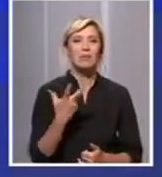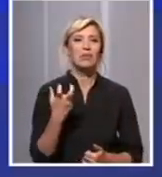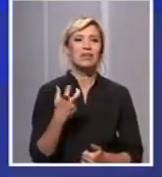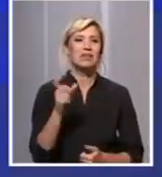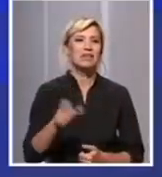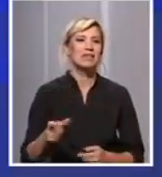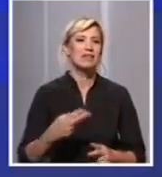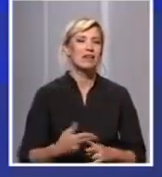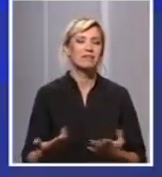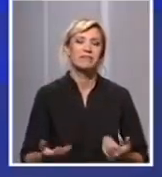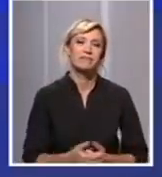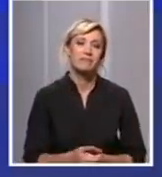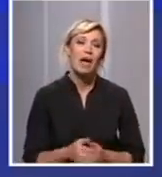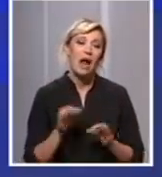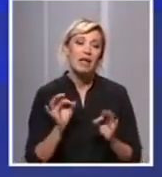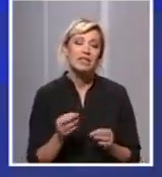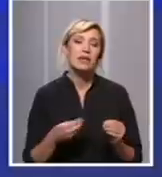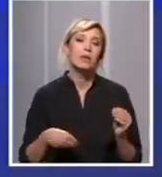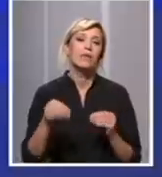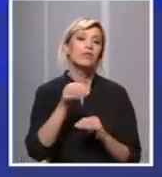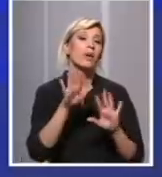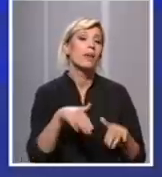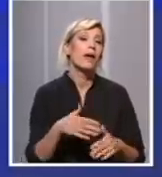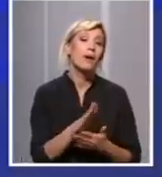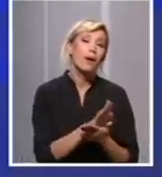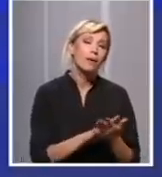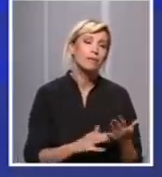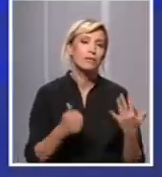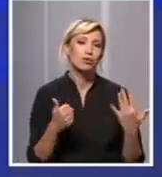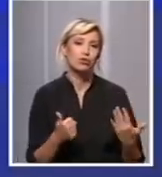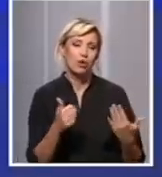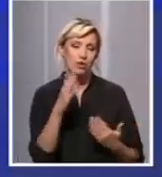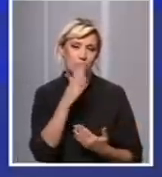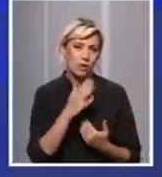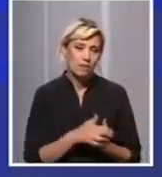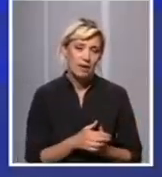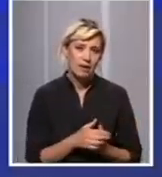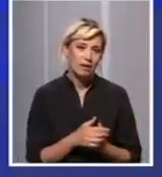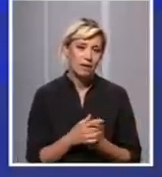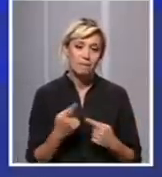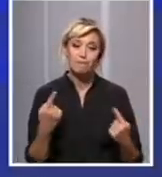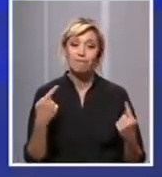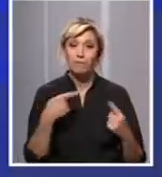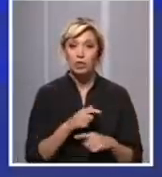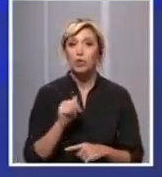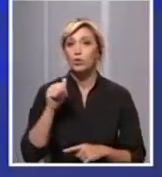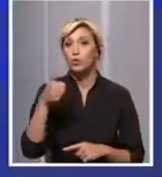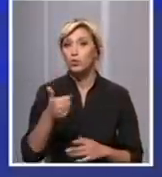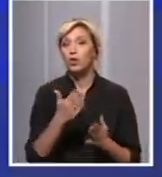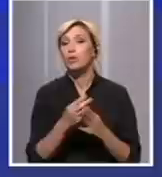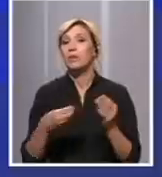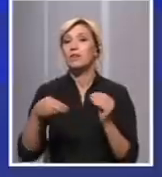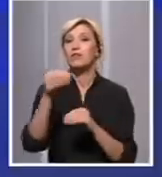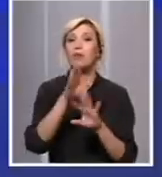je mnogo više nego što je bilo 6. marta i nažalost već sutra dan očigledno je da će da bude više nego što je